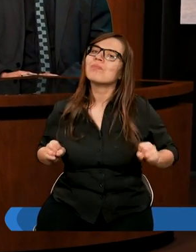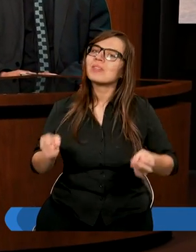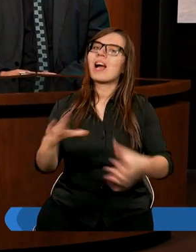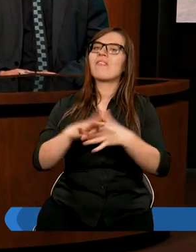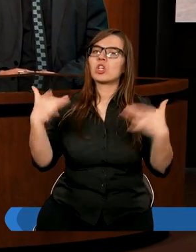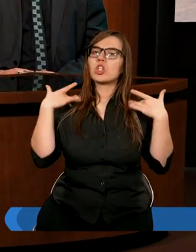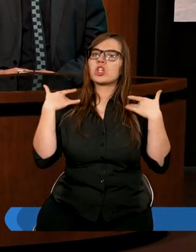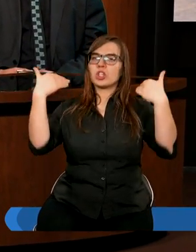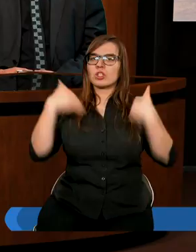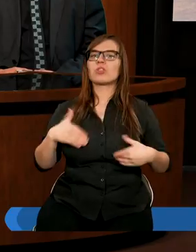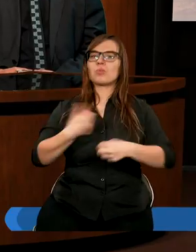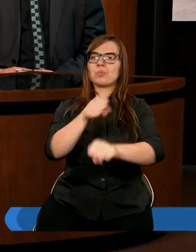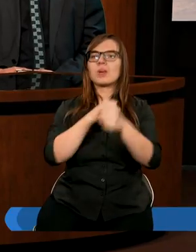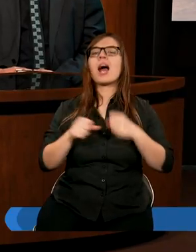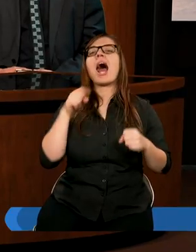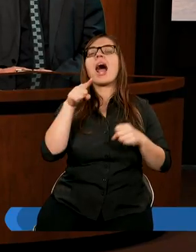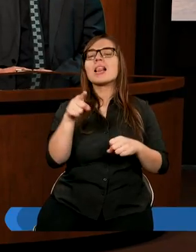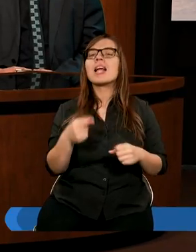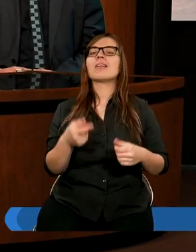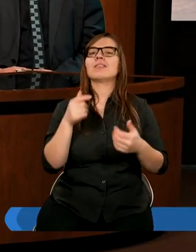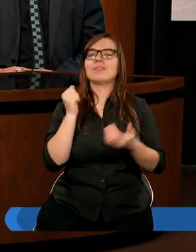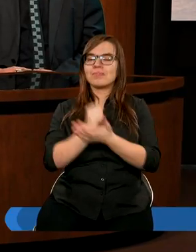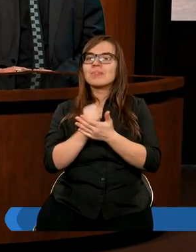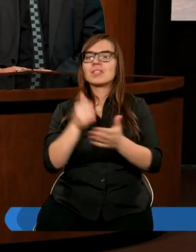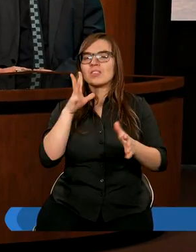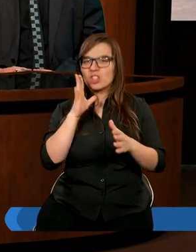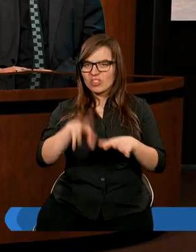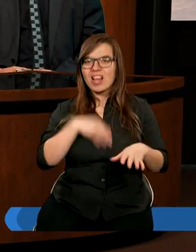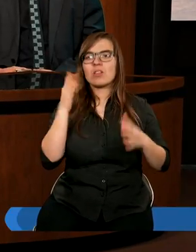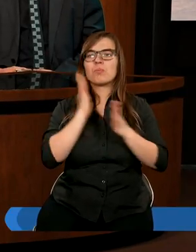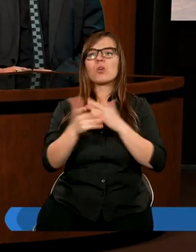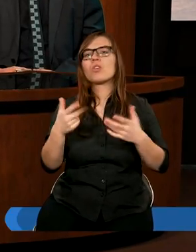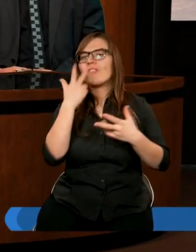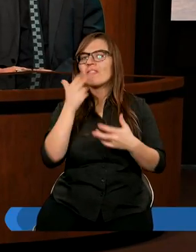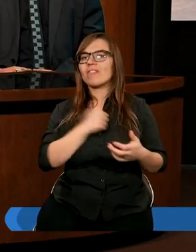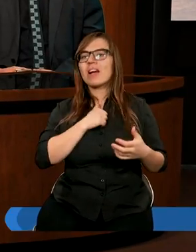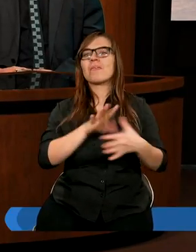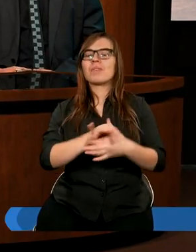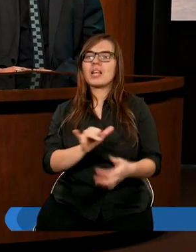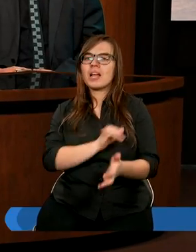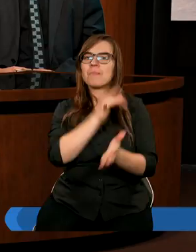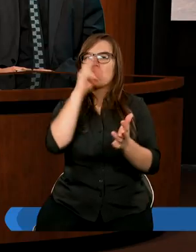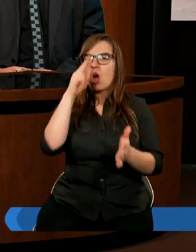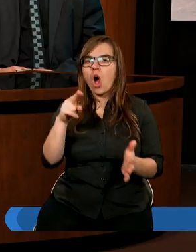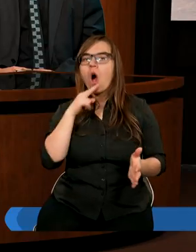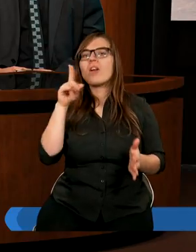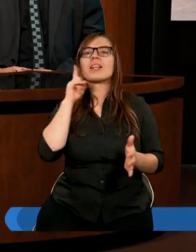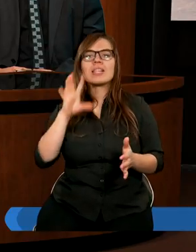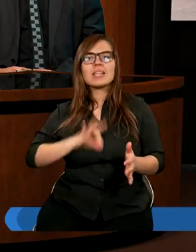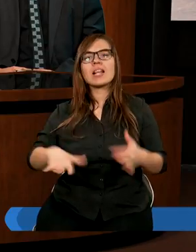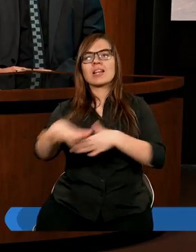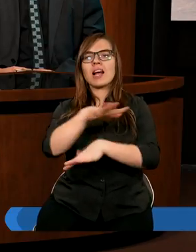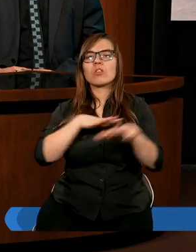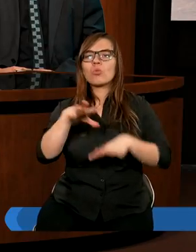w naszym życiu. A tę prośbę i tę wdzięczność wyrażam w imię Ojca i Syna